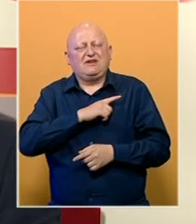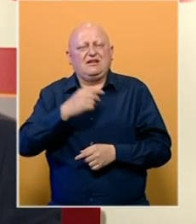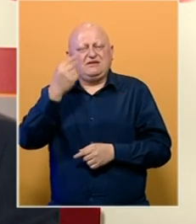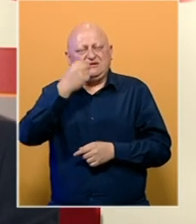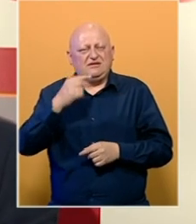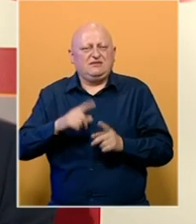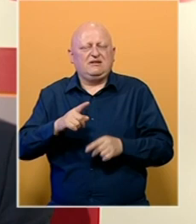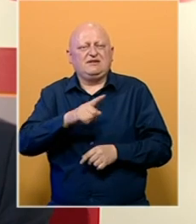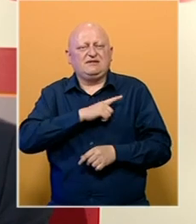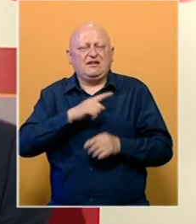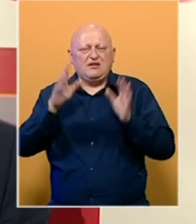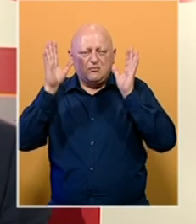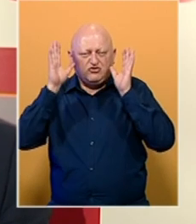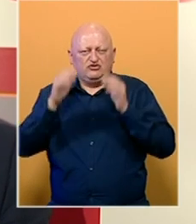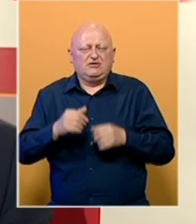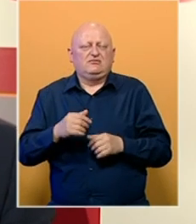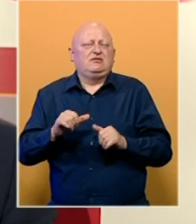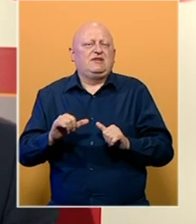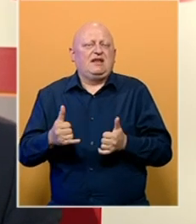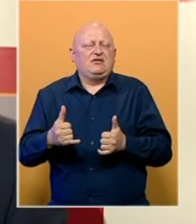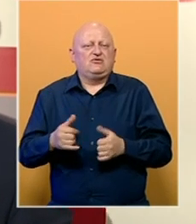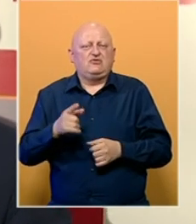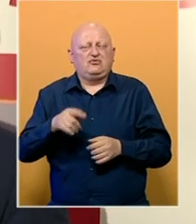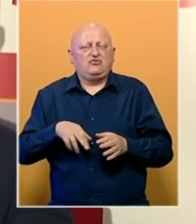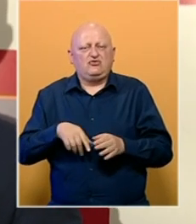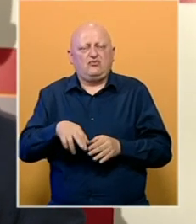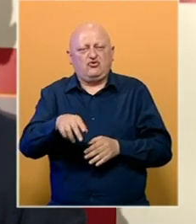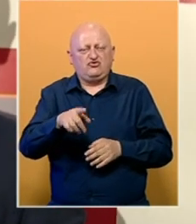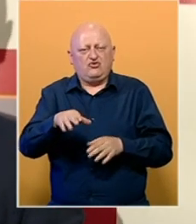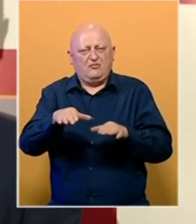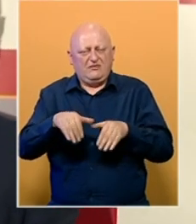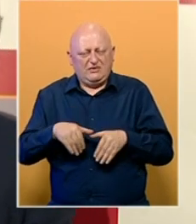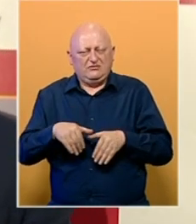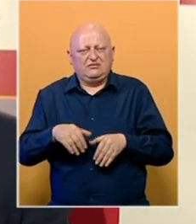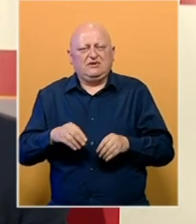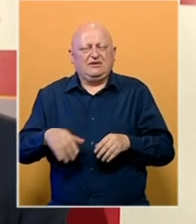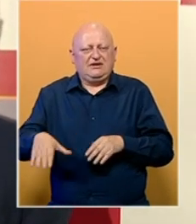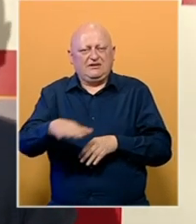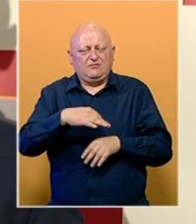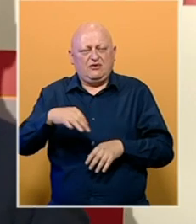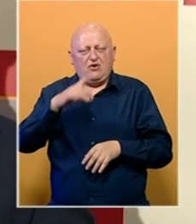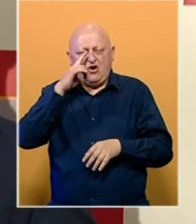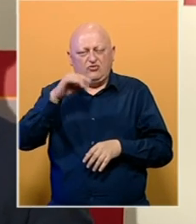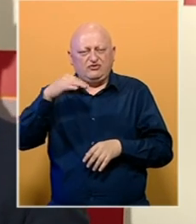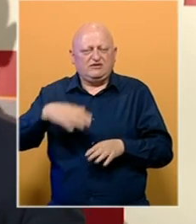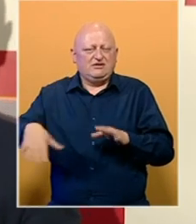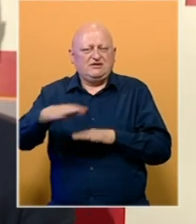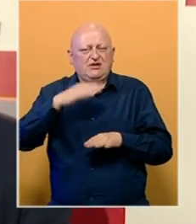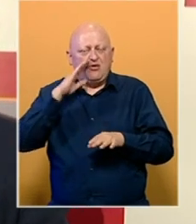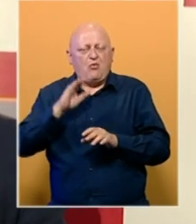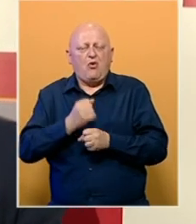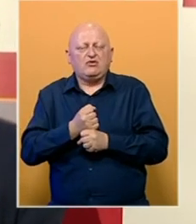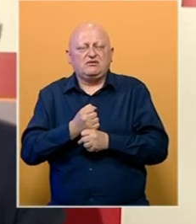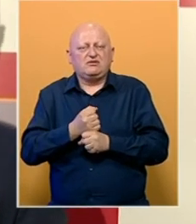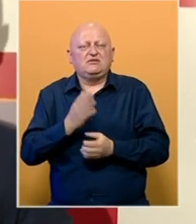ili bošnjaci i da jednostavno kroz to prihvatimo da se na teritoriji opustine Srebrenica ili cijele Bosne i Hercegovine